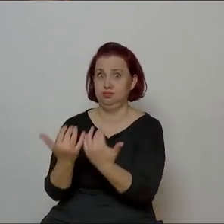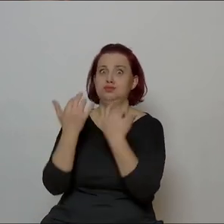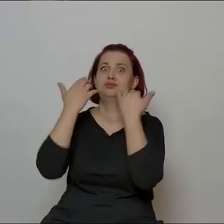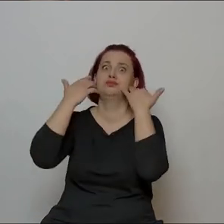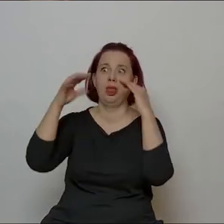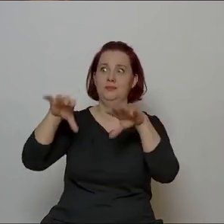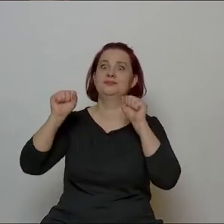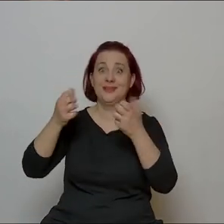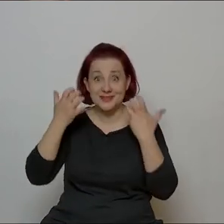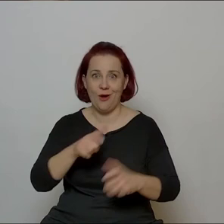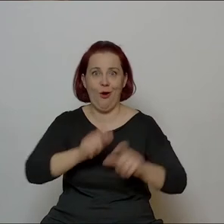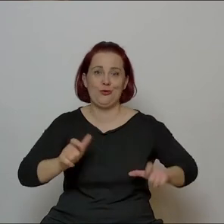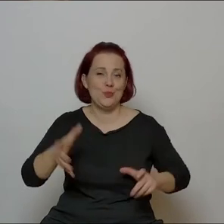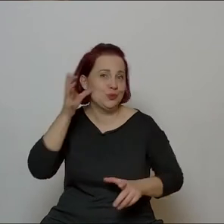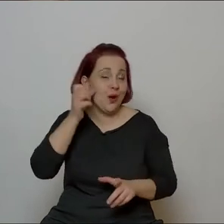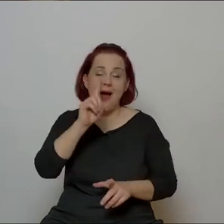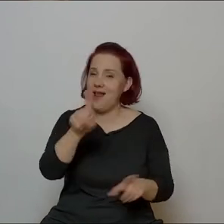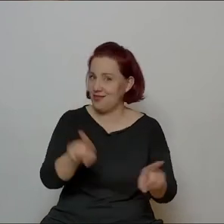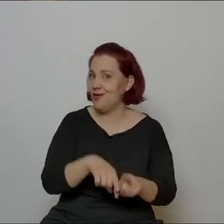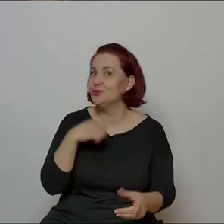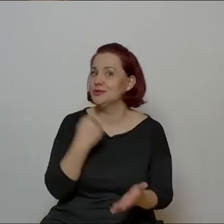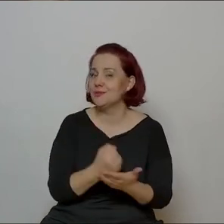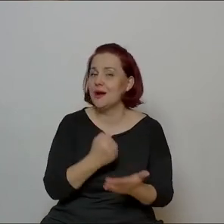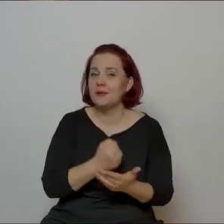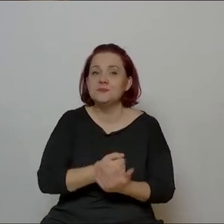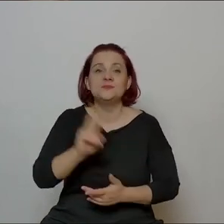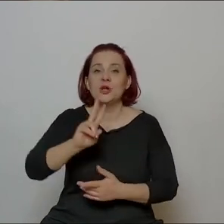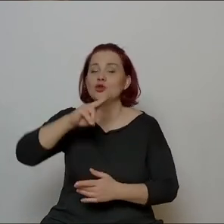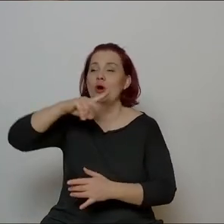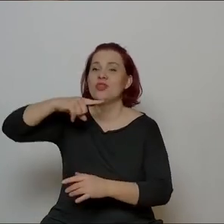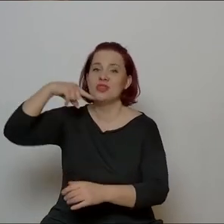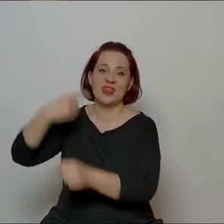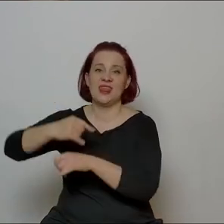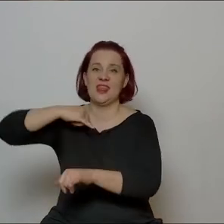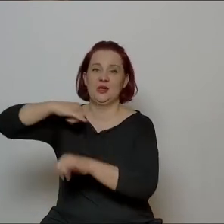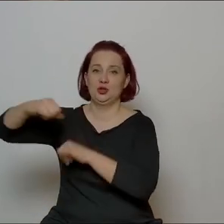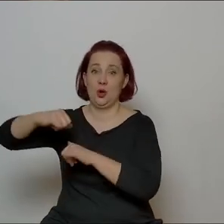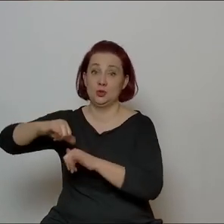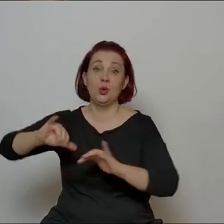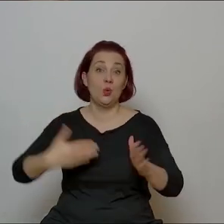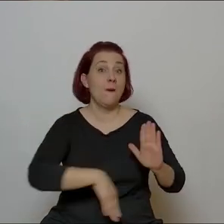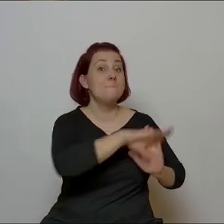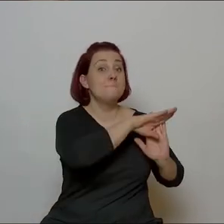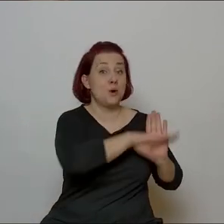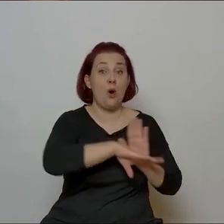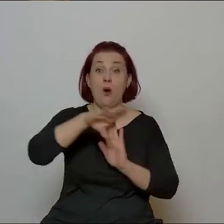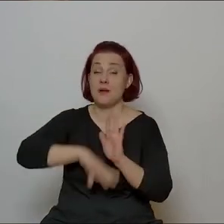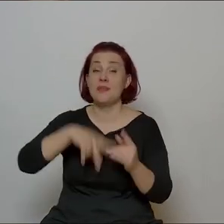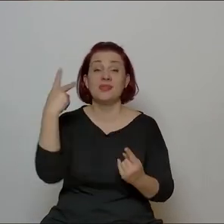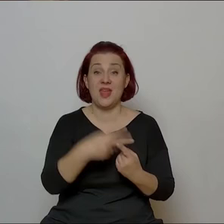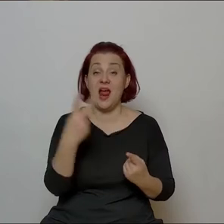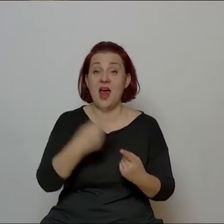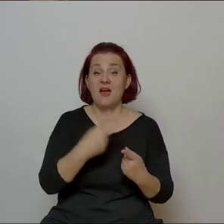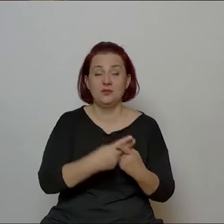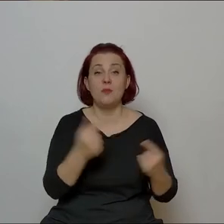chcą tego słuchać. Tylko sprawa jest również w decydentach, że jednak mimo wszystko programy telewizyjne powinny być